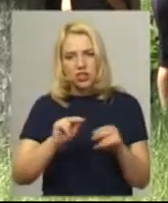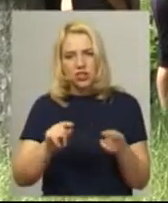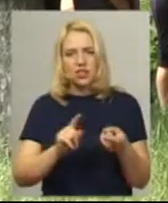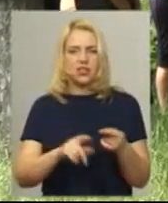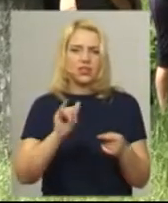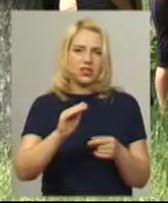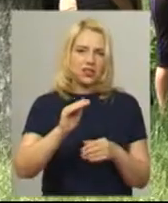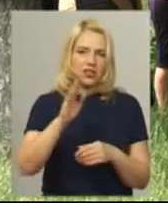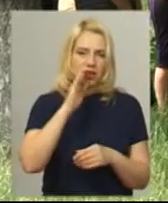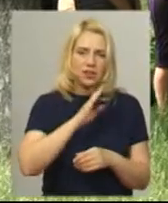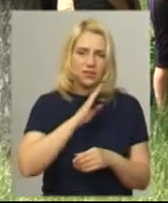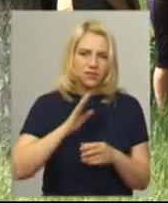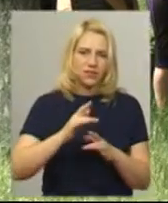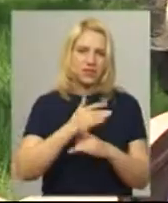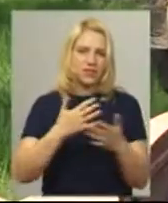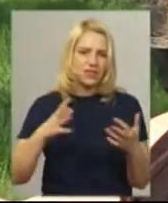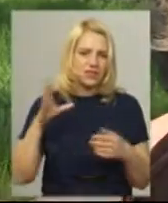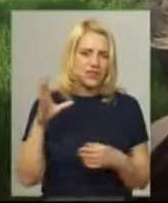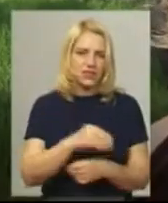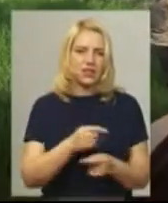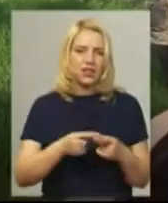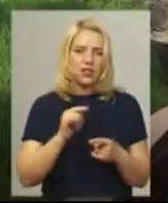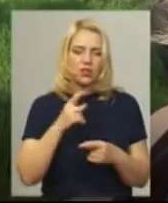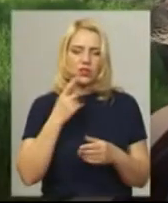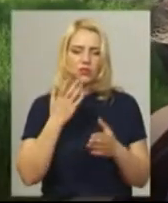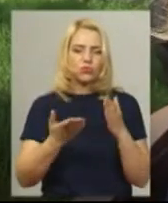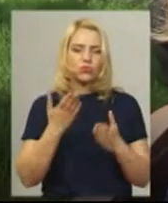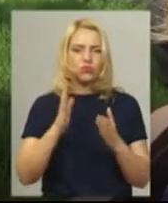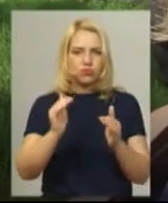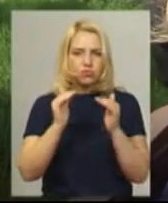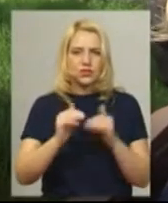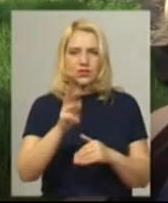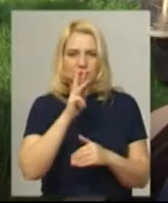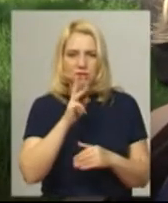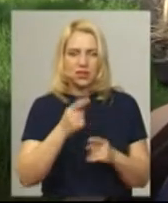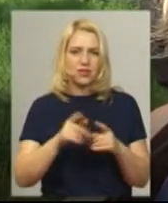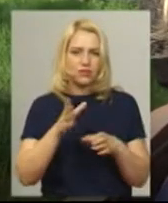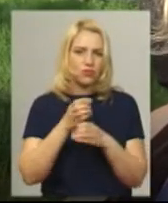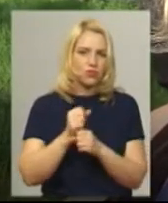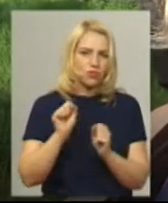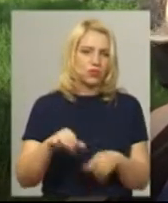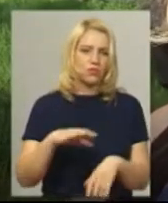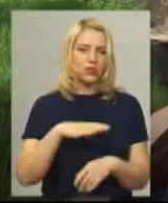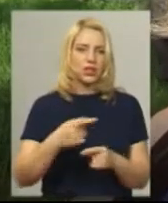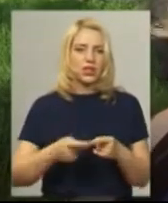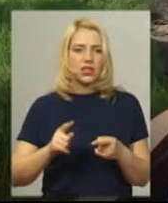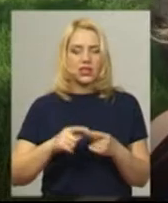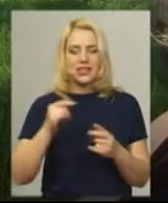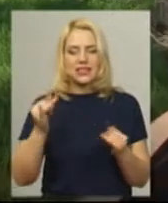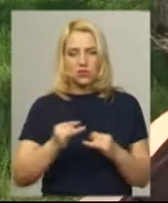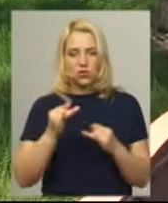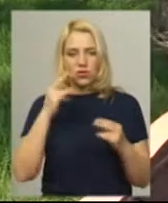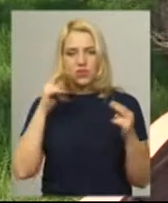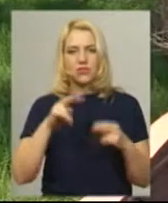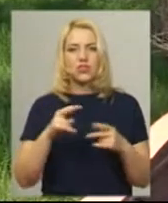роботу та саму школу, впевнена Тетяна Попадюк. Історія свідчить і показує, що ті школи,